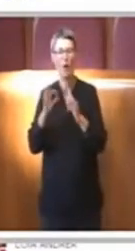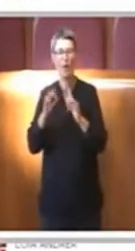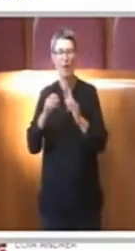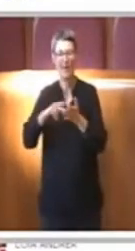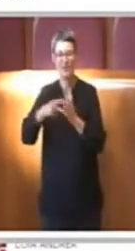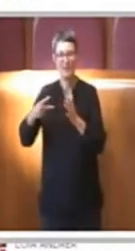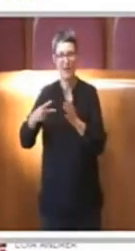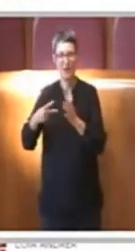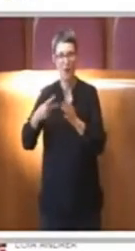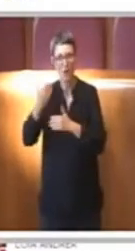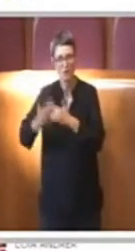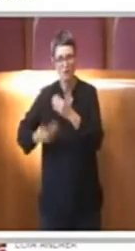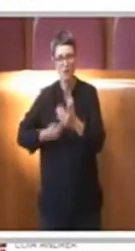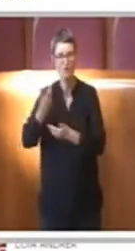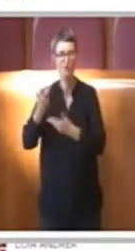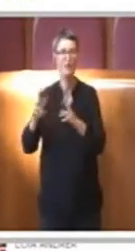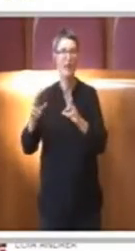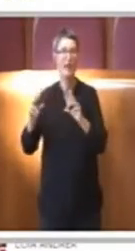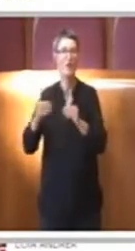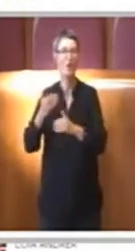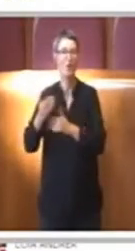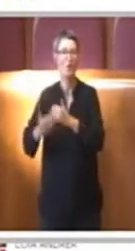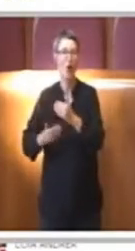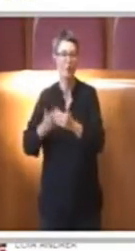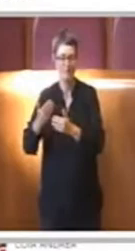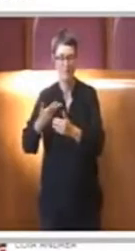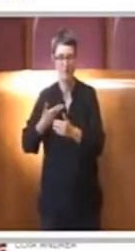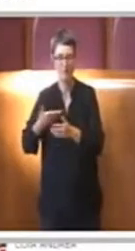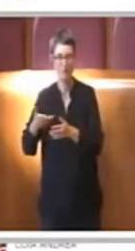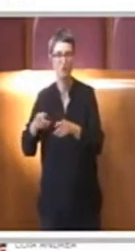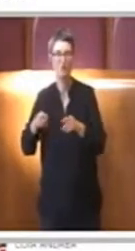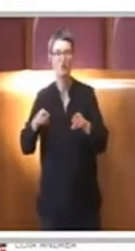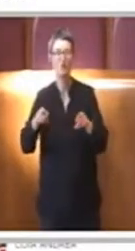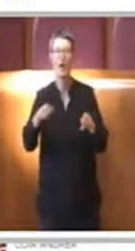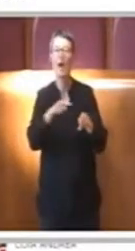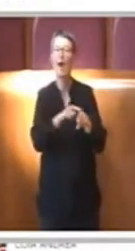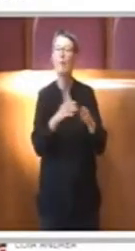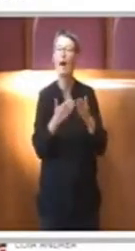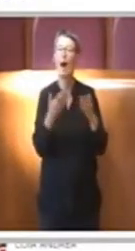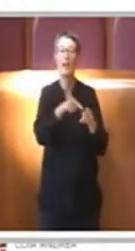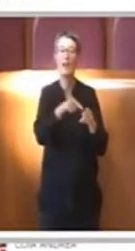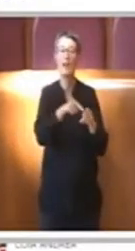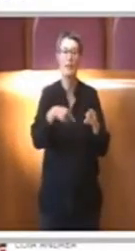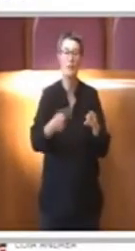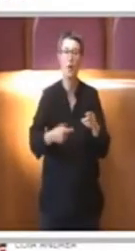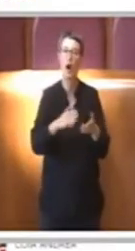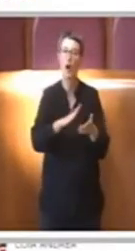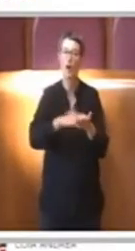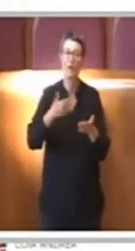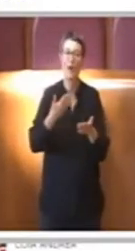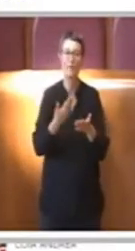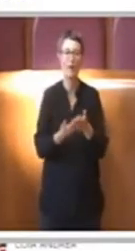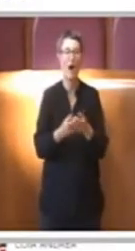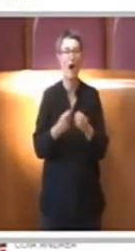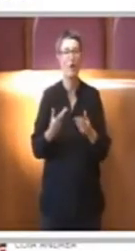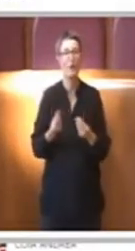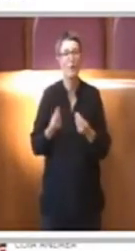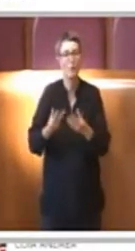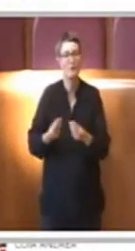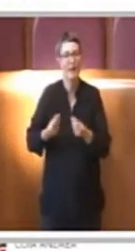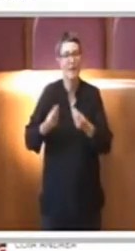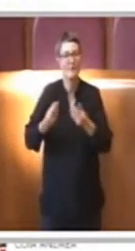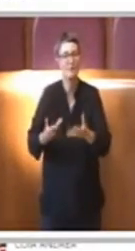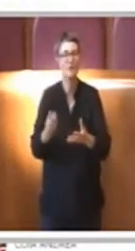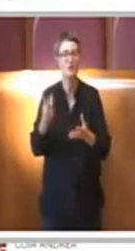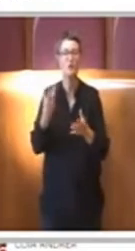continua ad avere un ruolo fondamentale nella trasmissione di quelli che sono i contenuti culturali. Per